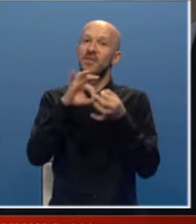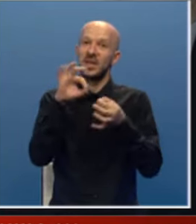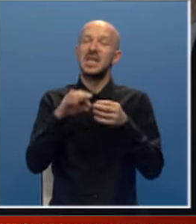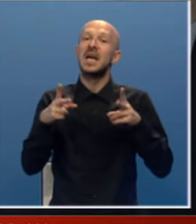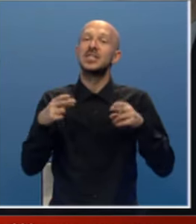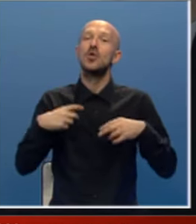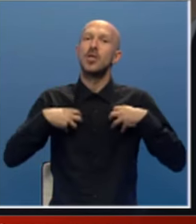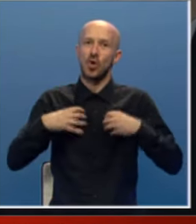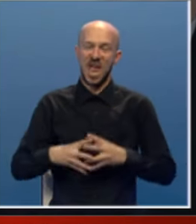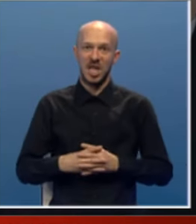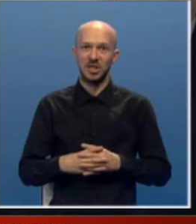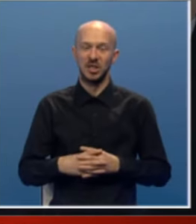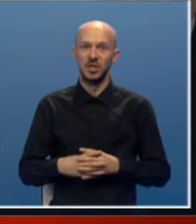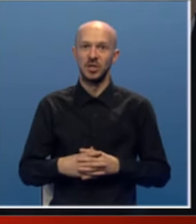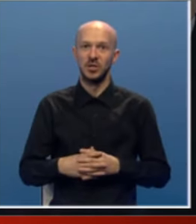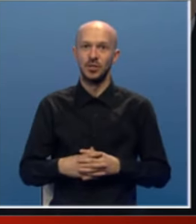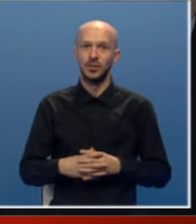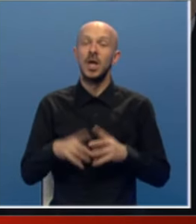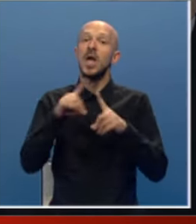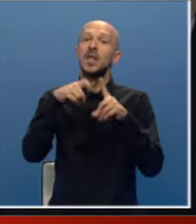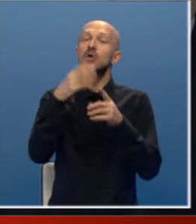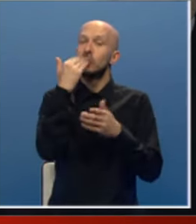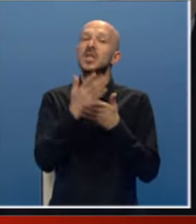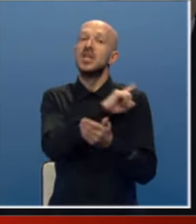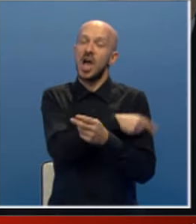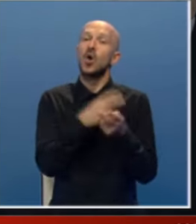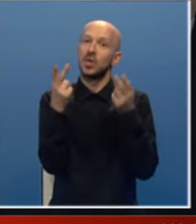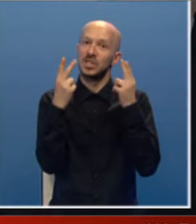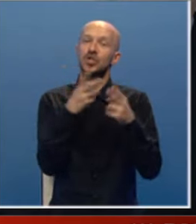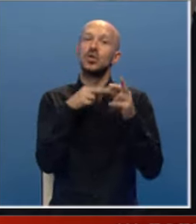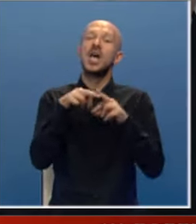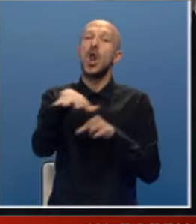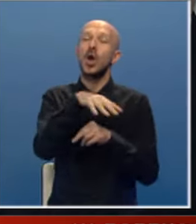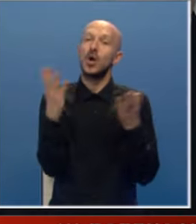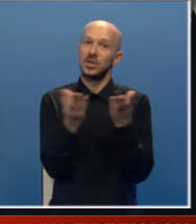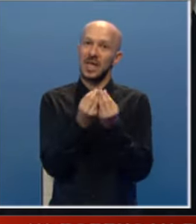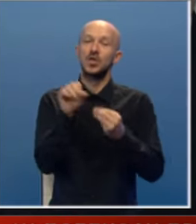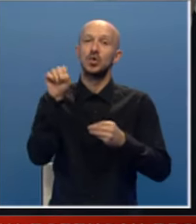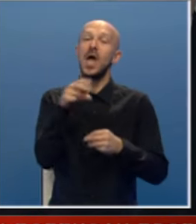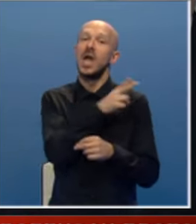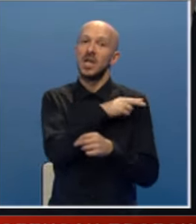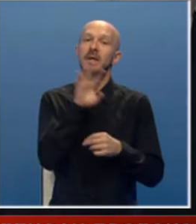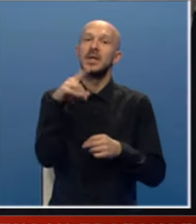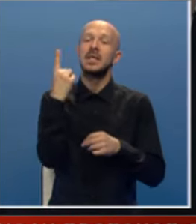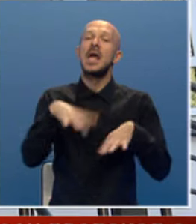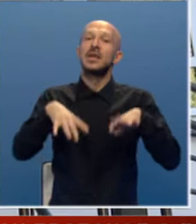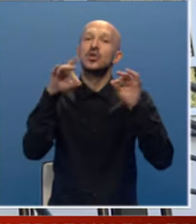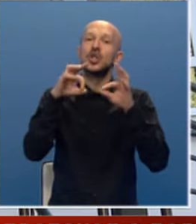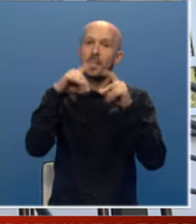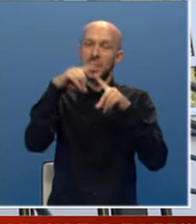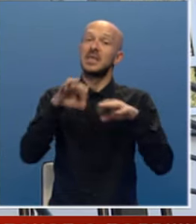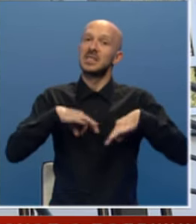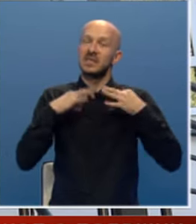kad se noma dojke, tako da će biti jako značajno za lokalnu zajednicu da ima takav diagnostički aparat.